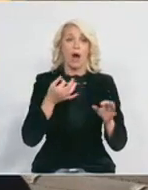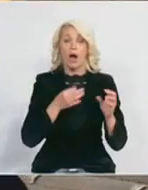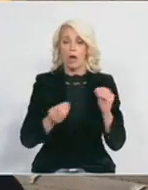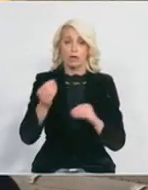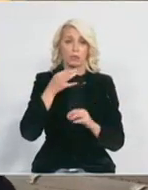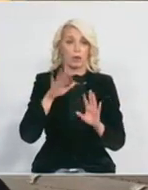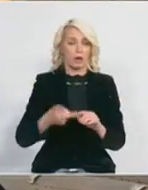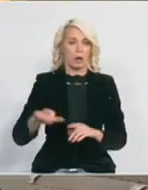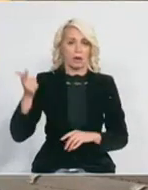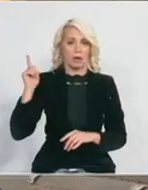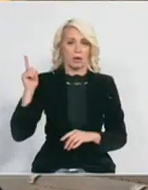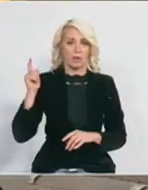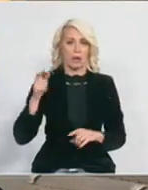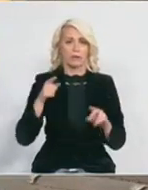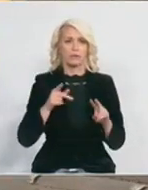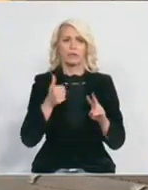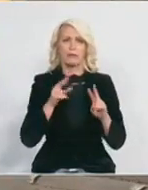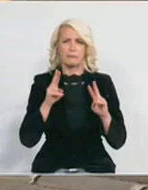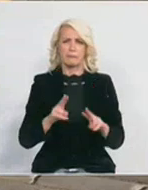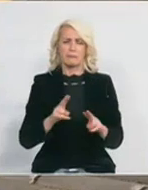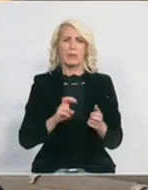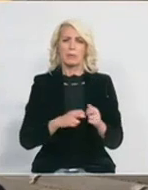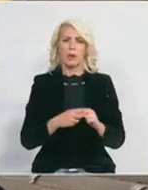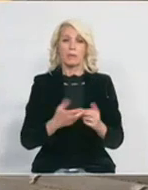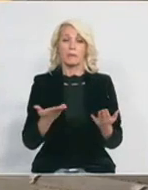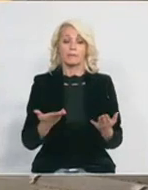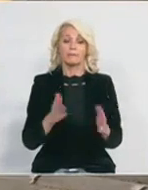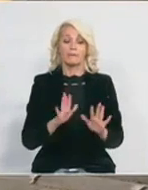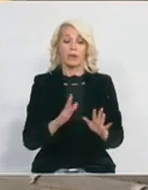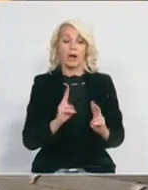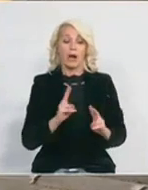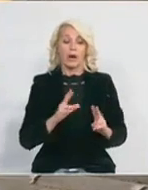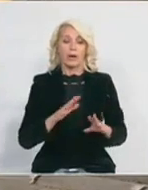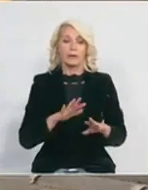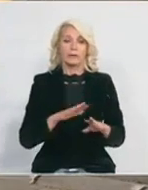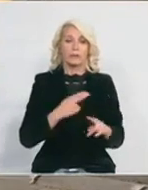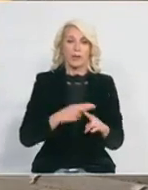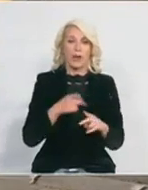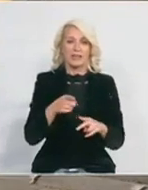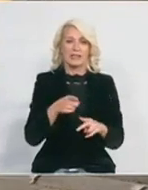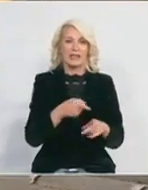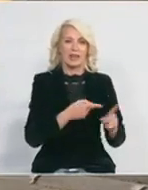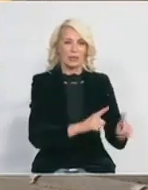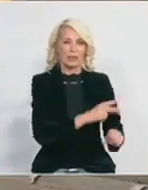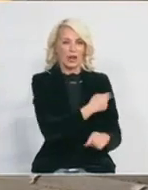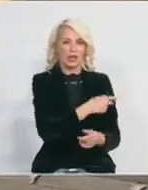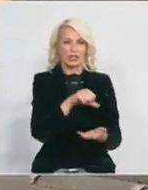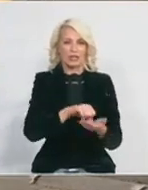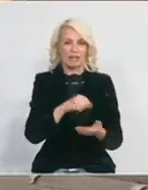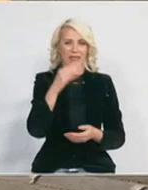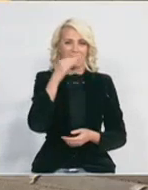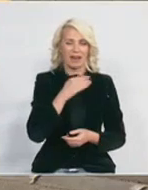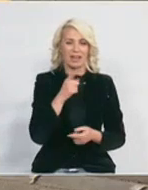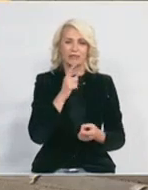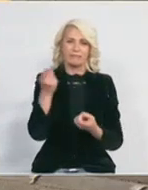prethodnih dana. Ono što realno predstavlja problem, to je stanje ovih pacijenata koji se nalaze u kliničkom centru Niš, koji su došli